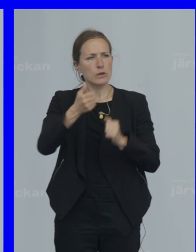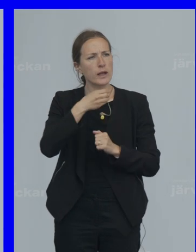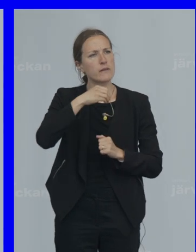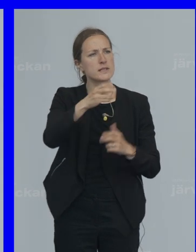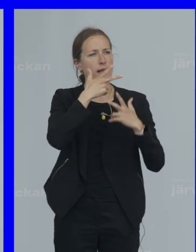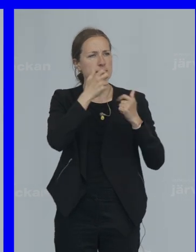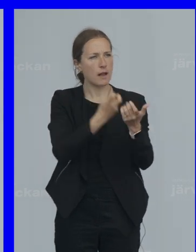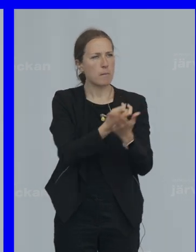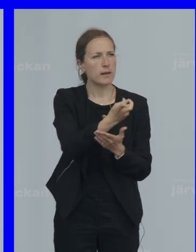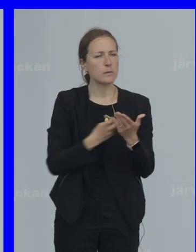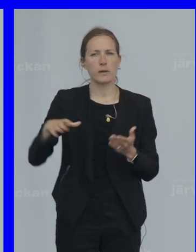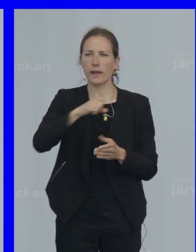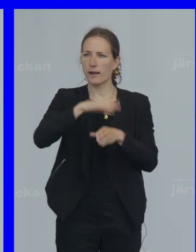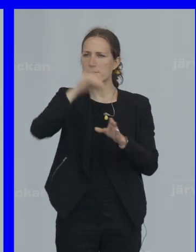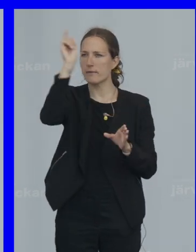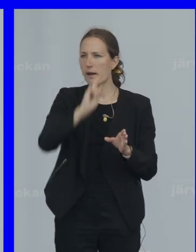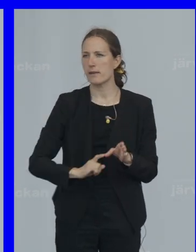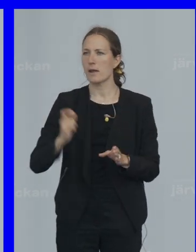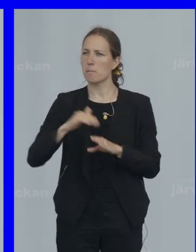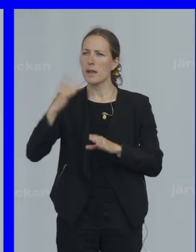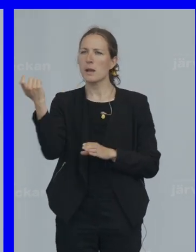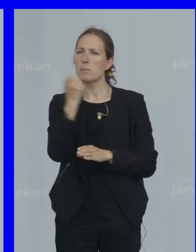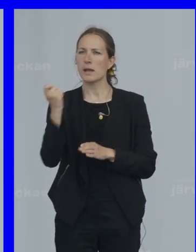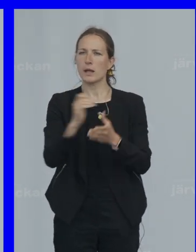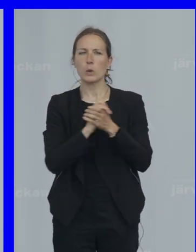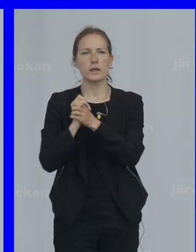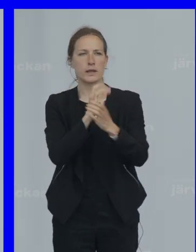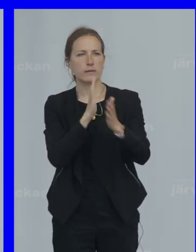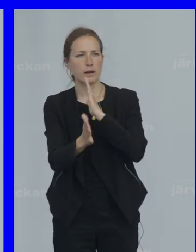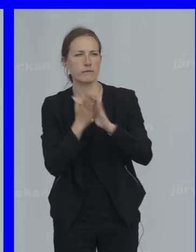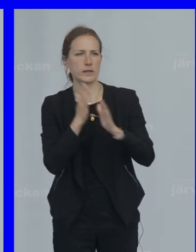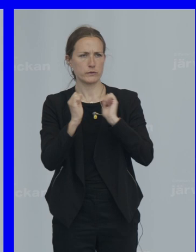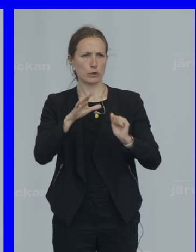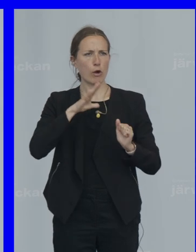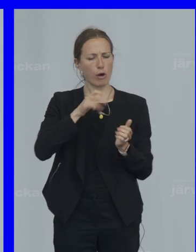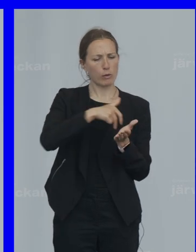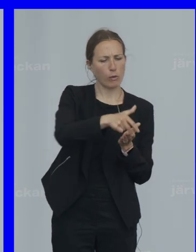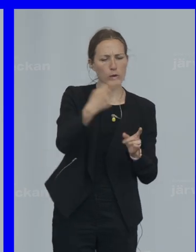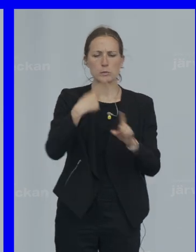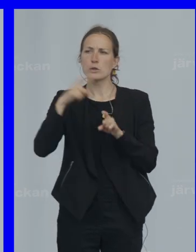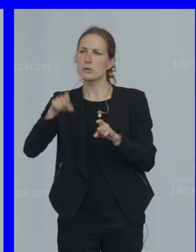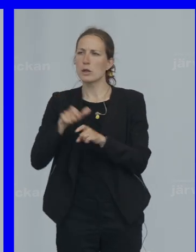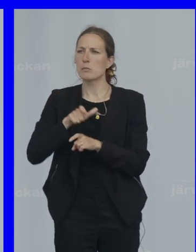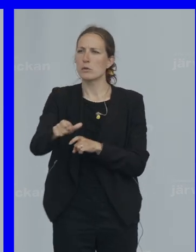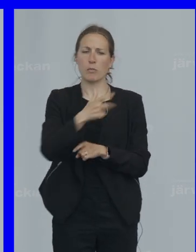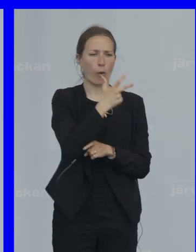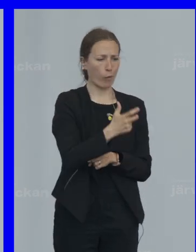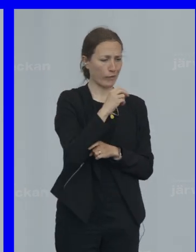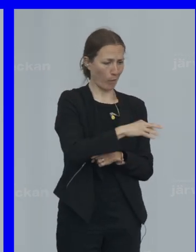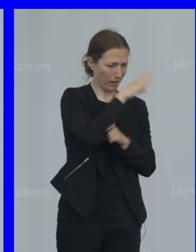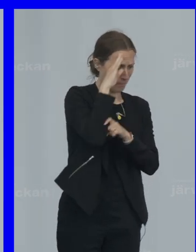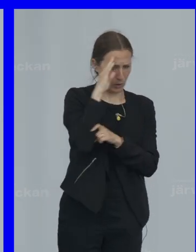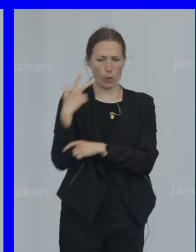snabba tåg I hela landet I billigare kollektivtrafik I gång- och cykelbanor Som ger både 80-åringar Och 80